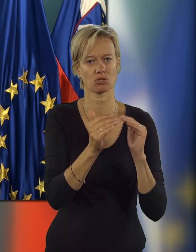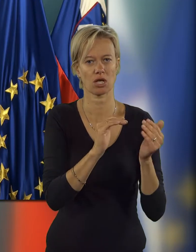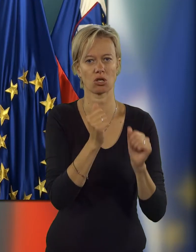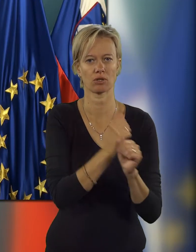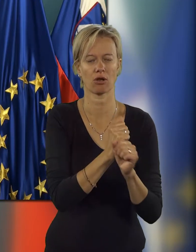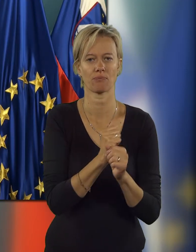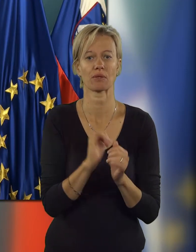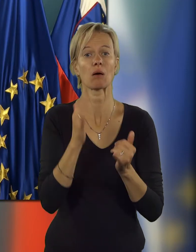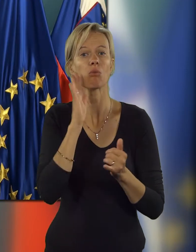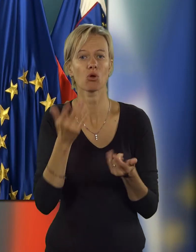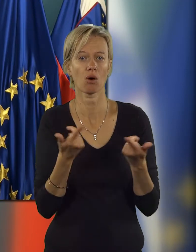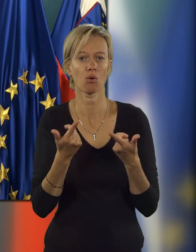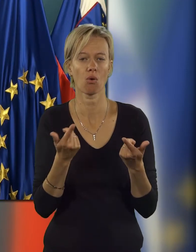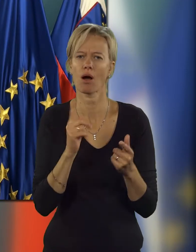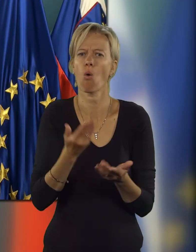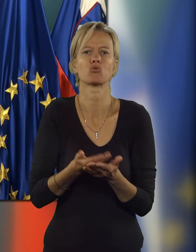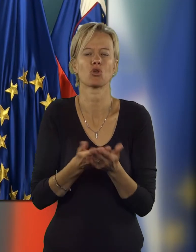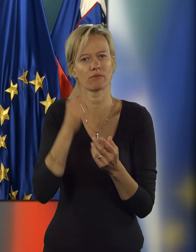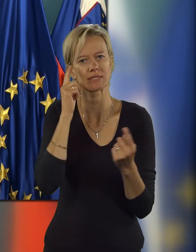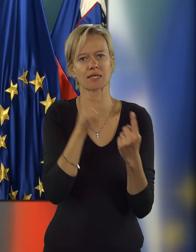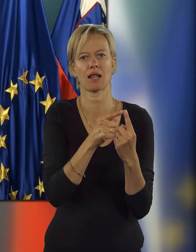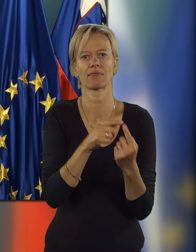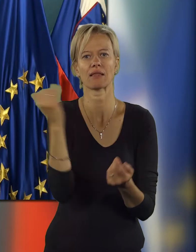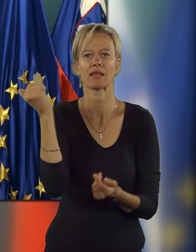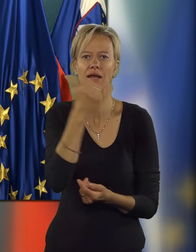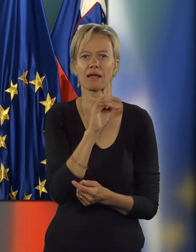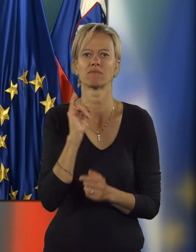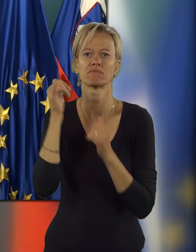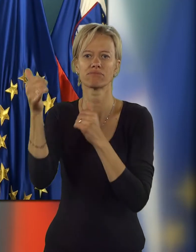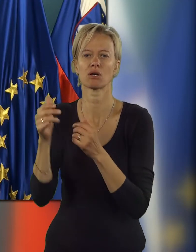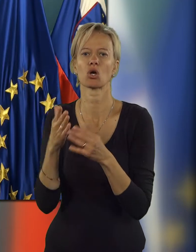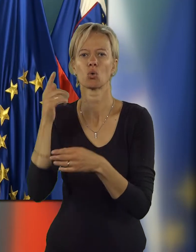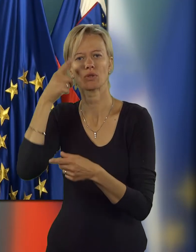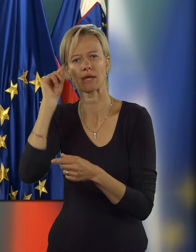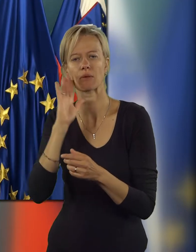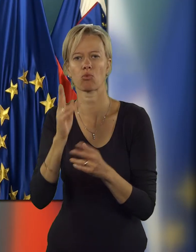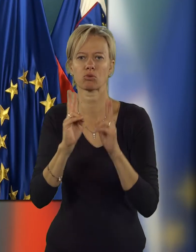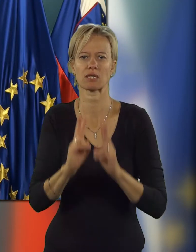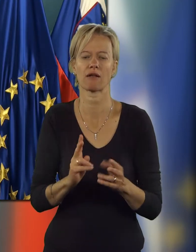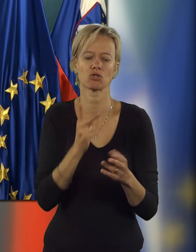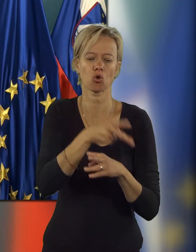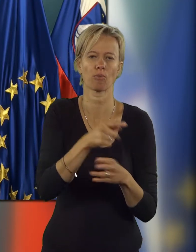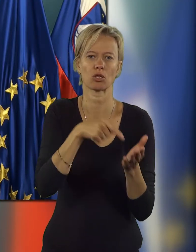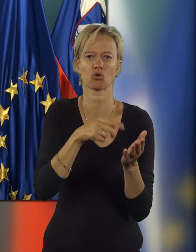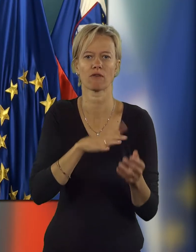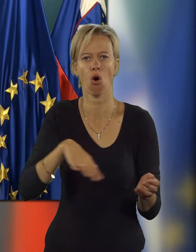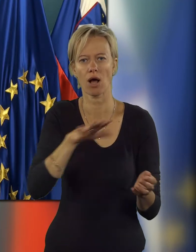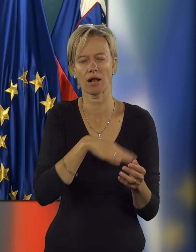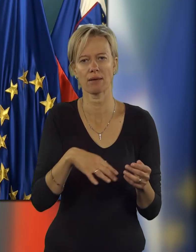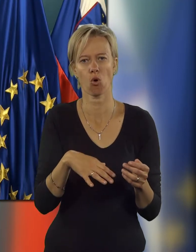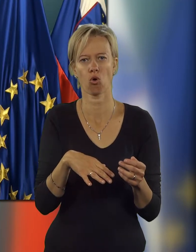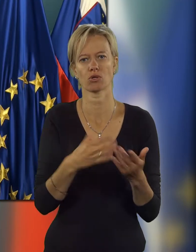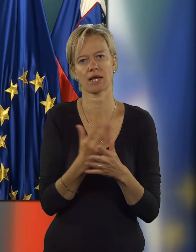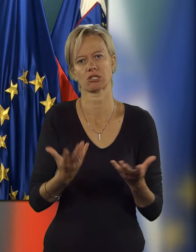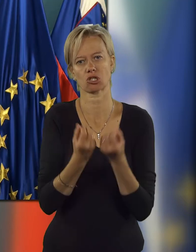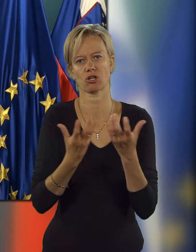centrov za socialno delo. Da bodo lahko, ker je osnovni cilj na teren k ljudem, da bodo postali vstopne točke v lokalnem okolju